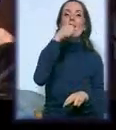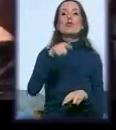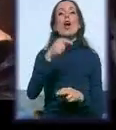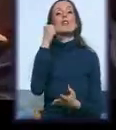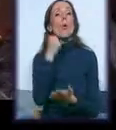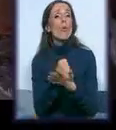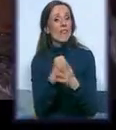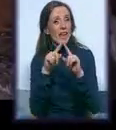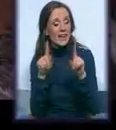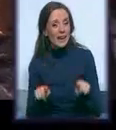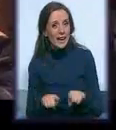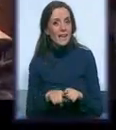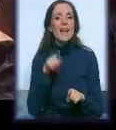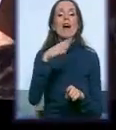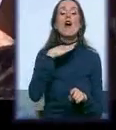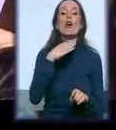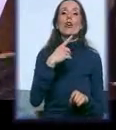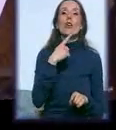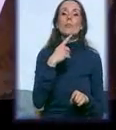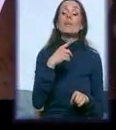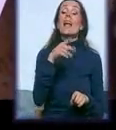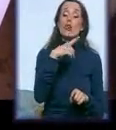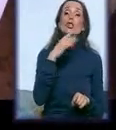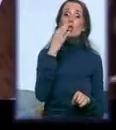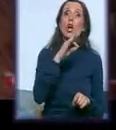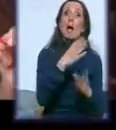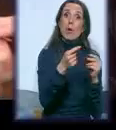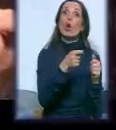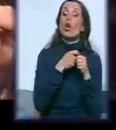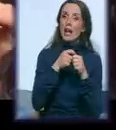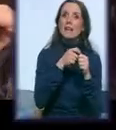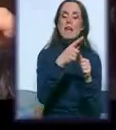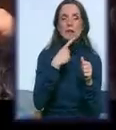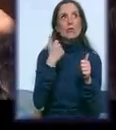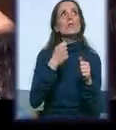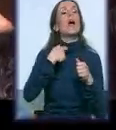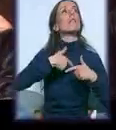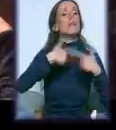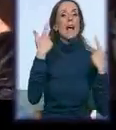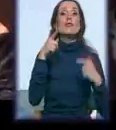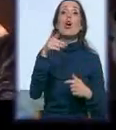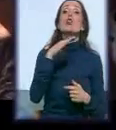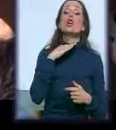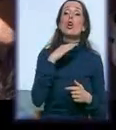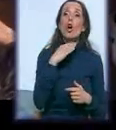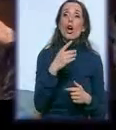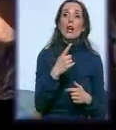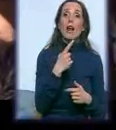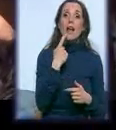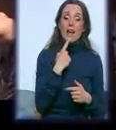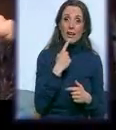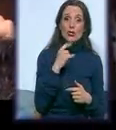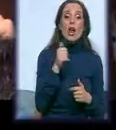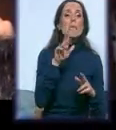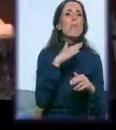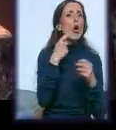je prestanica, znate kako, veći broj organizacije to Jako dobre organizacije, sve jako dobrim programom, previde i nedostave neki